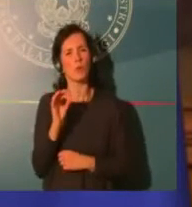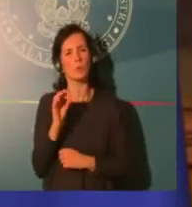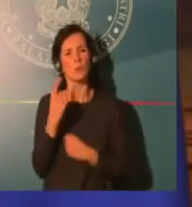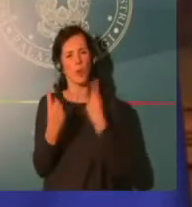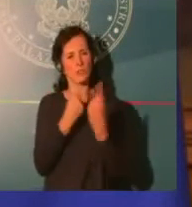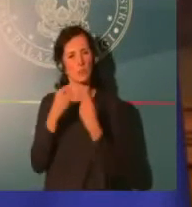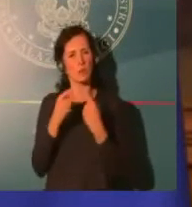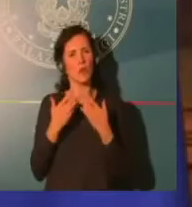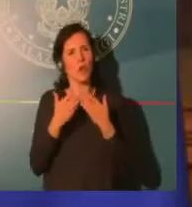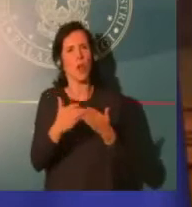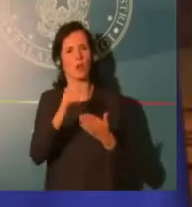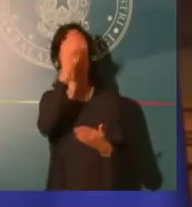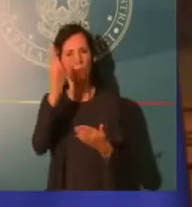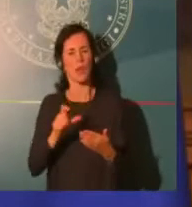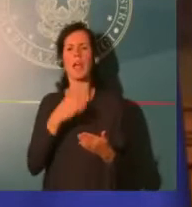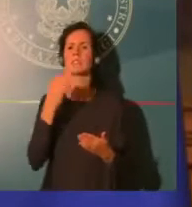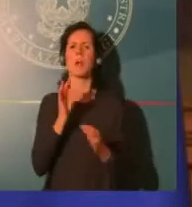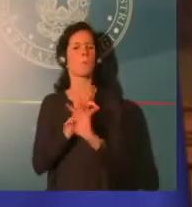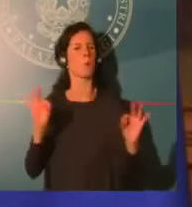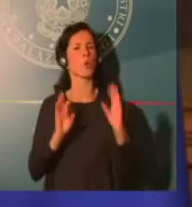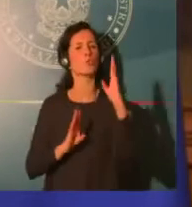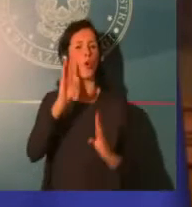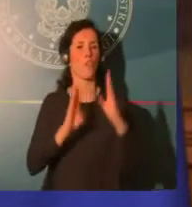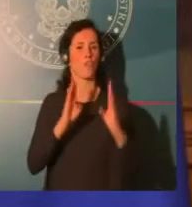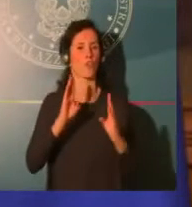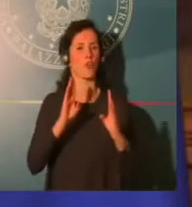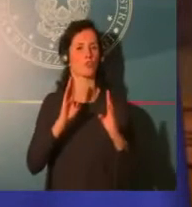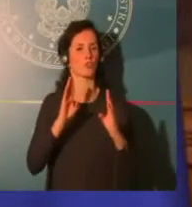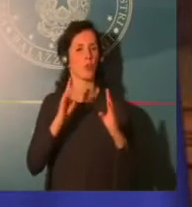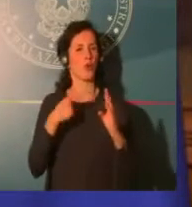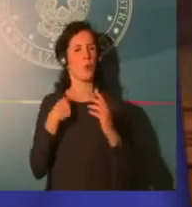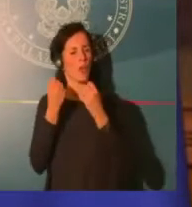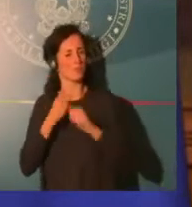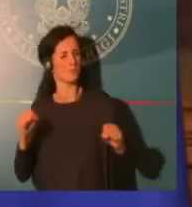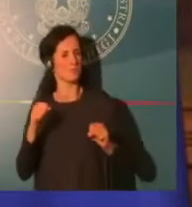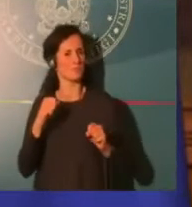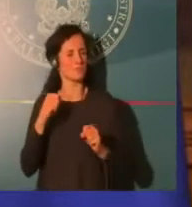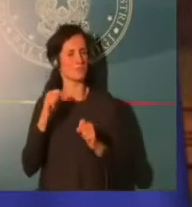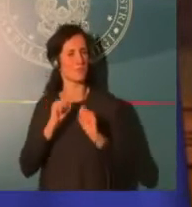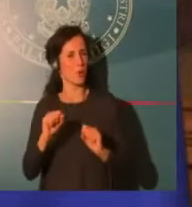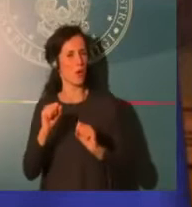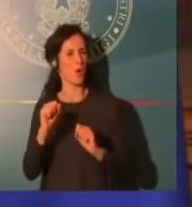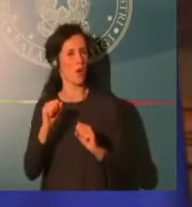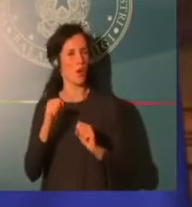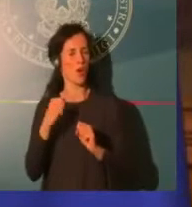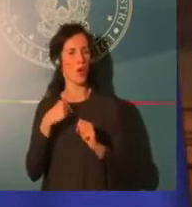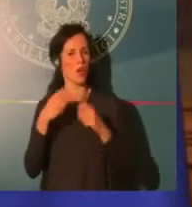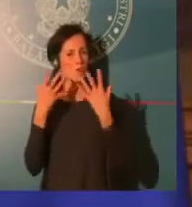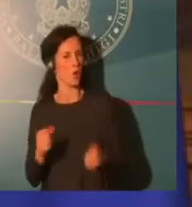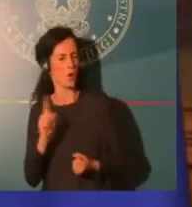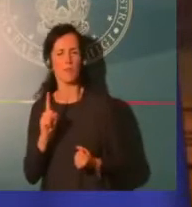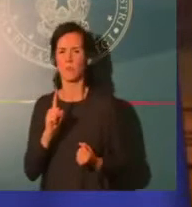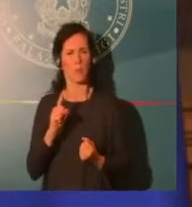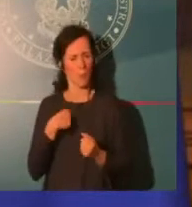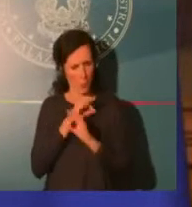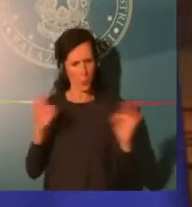Significa che adesso ci confronteremo. Ovviamente il DPCM è quello, dobbiamo attendere